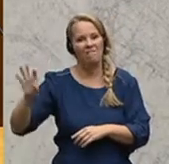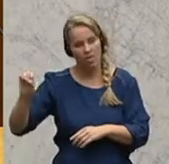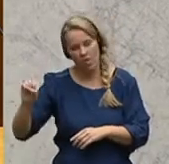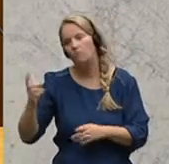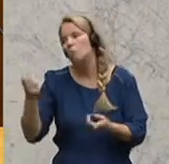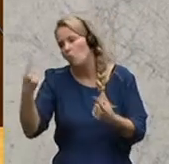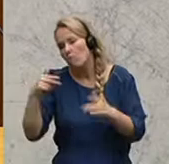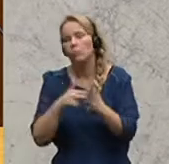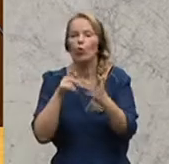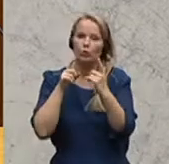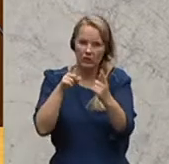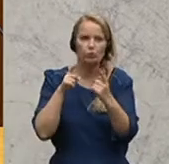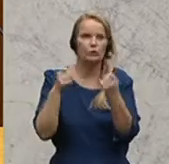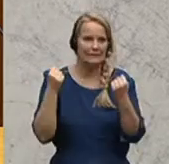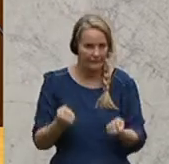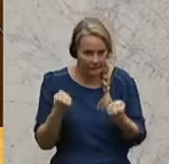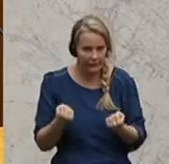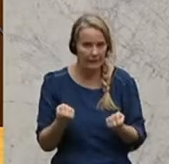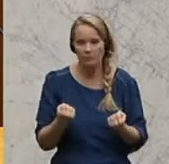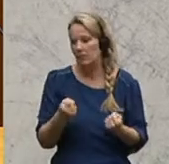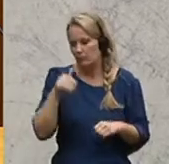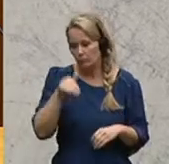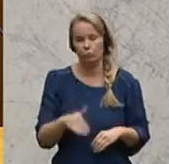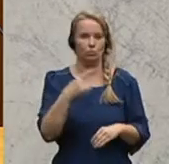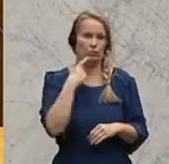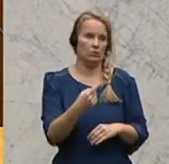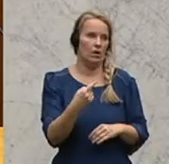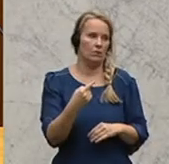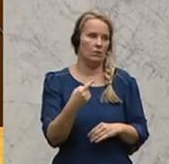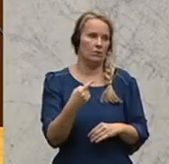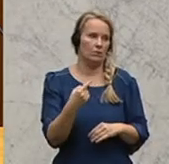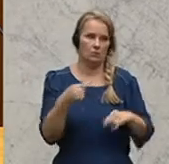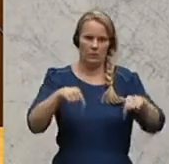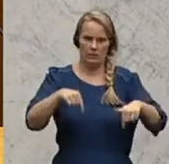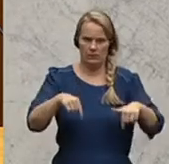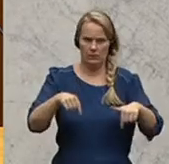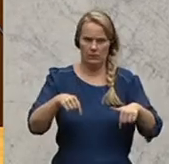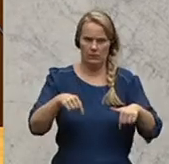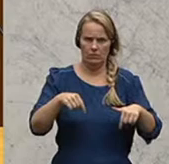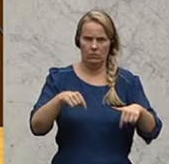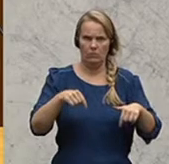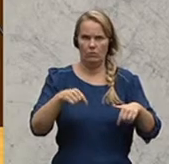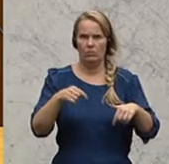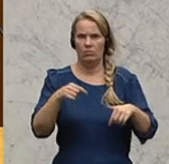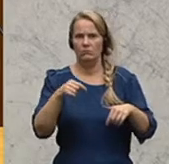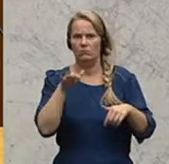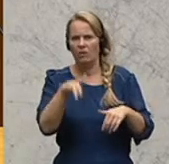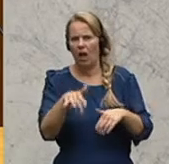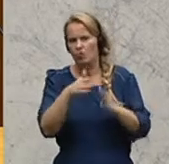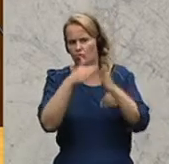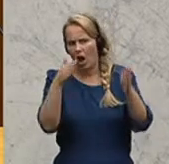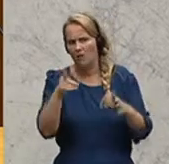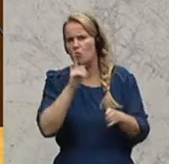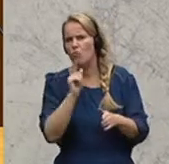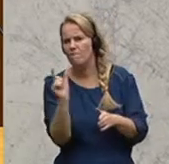wir dann wahrscheinlich auch diskutieren. Das muss man aber sagen, dass wir hier von Stellen hinterm Komma reden. Vom Schaden.